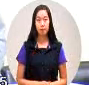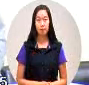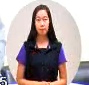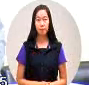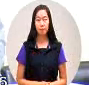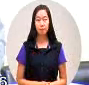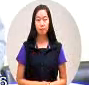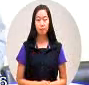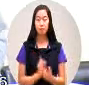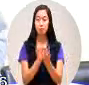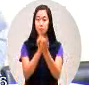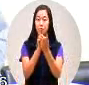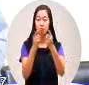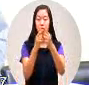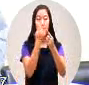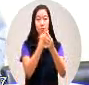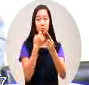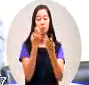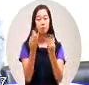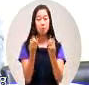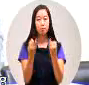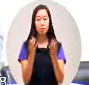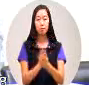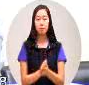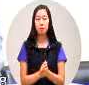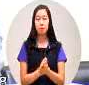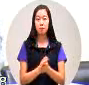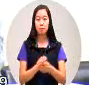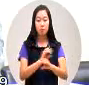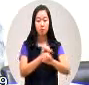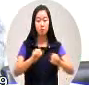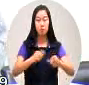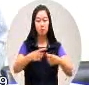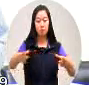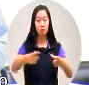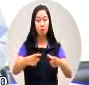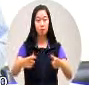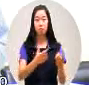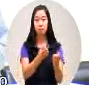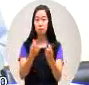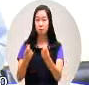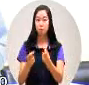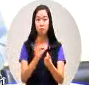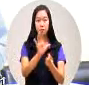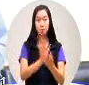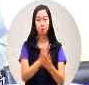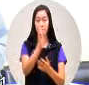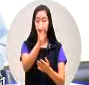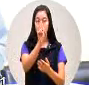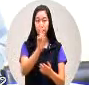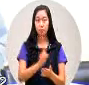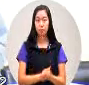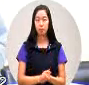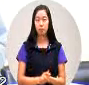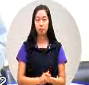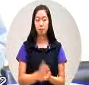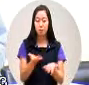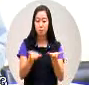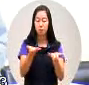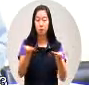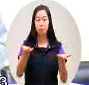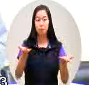对人口数土地面积都会有一个衡量